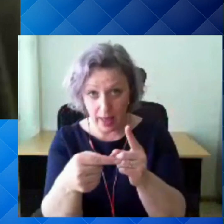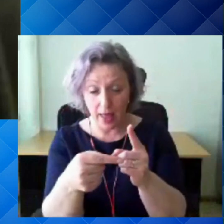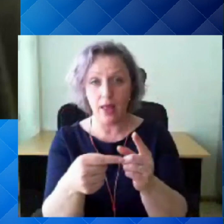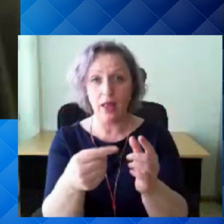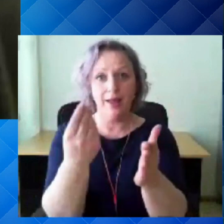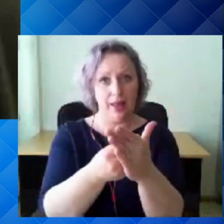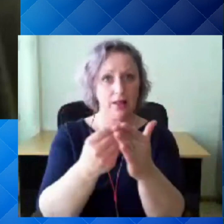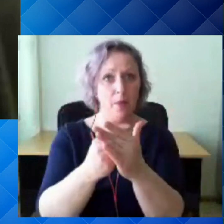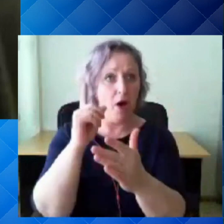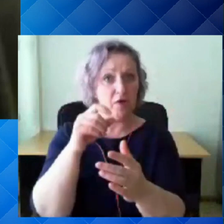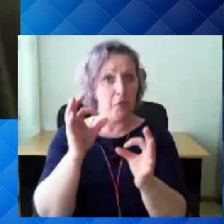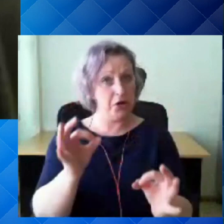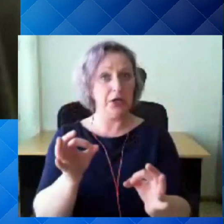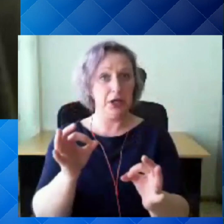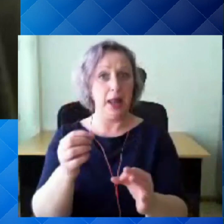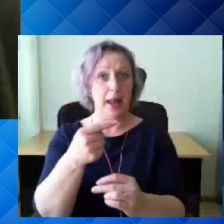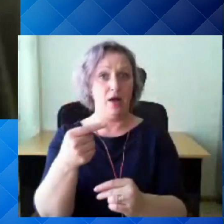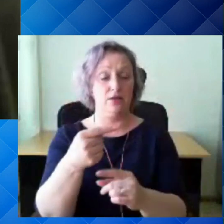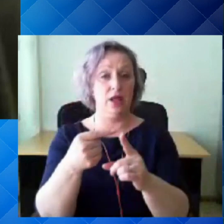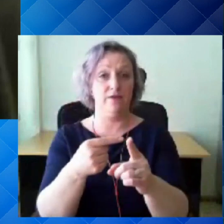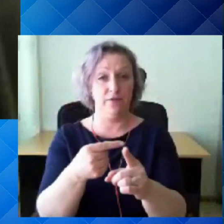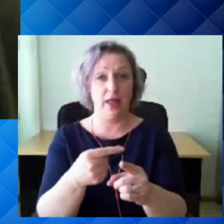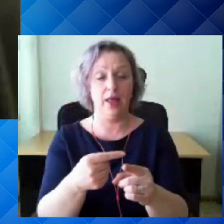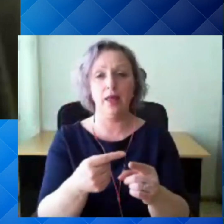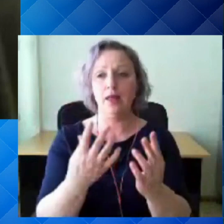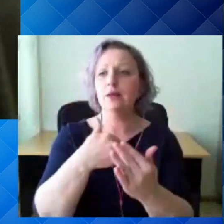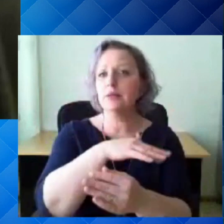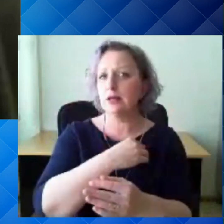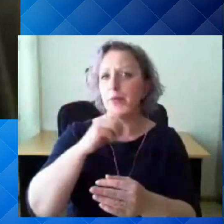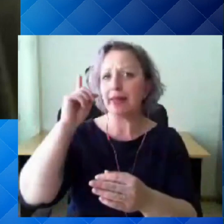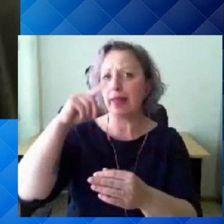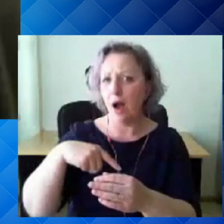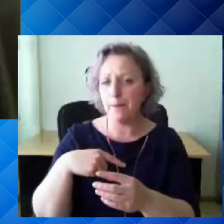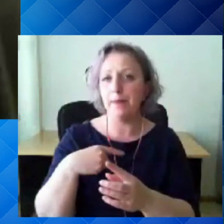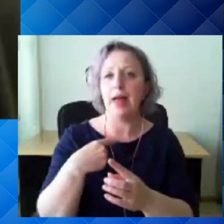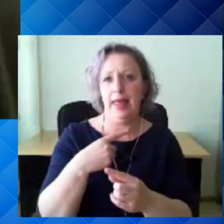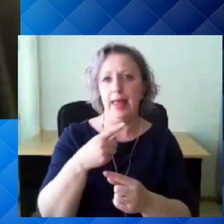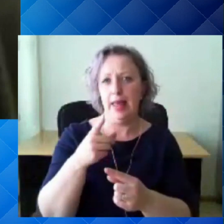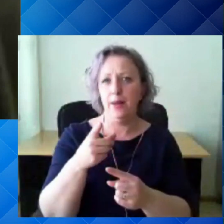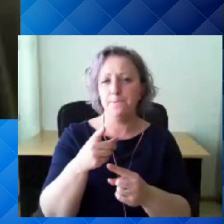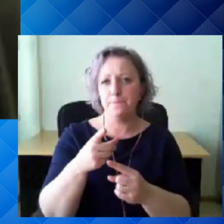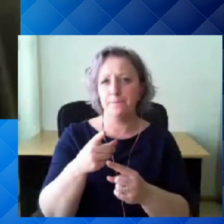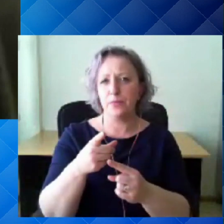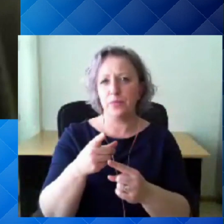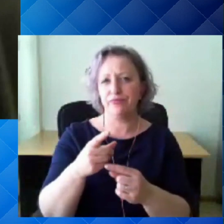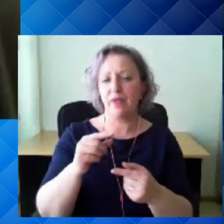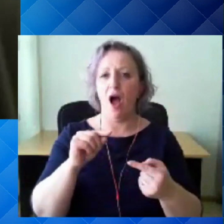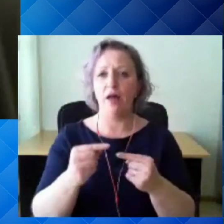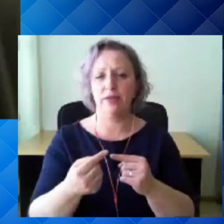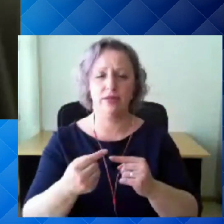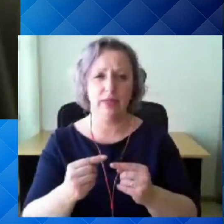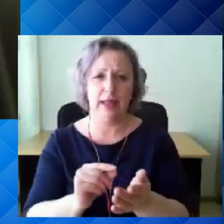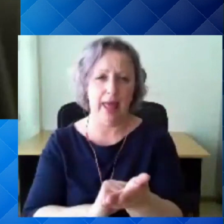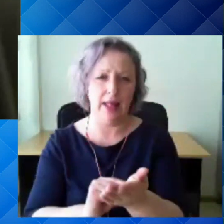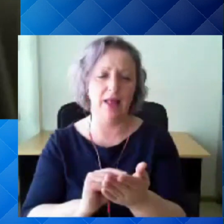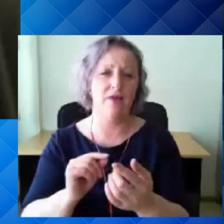hindabki seda nii-öelda õigeks negatiivseks. Me teame, et nendel see antigeeni kiirtesti esiteks just see